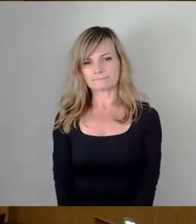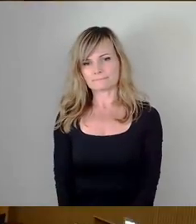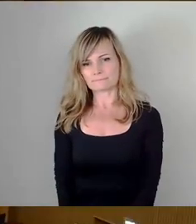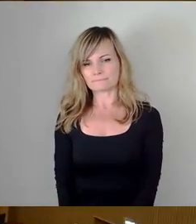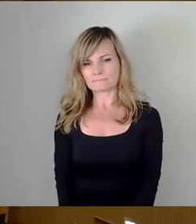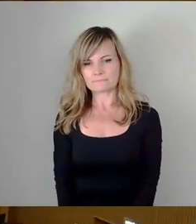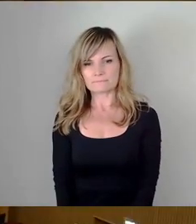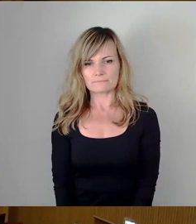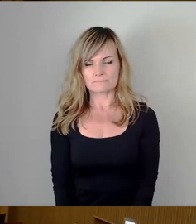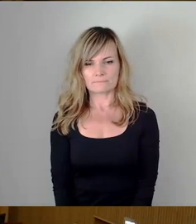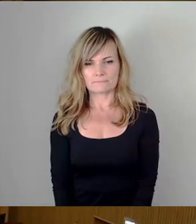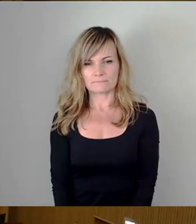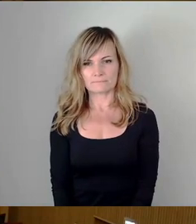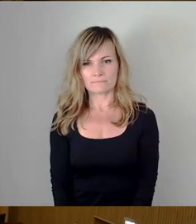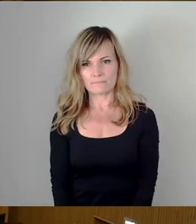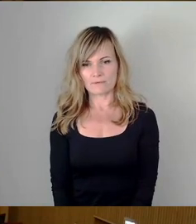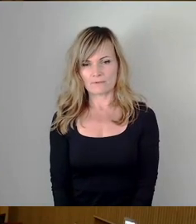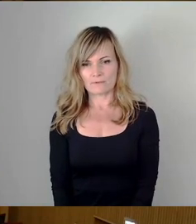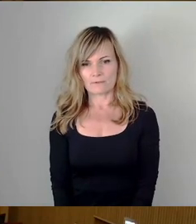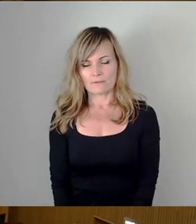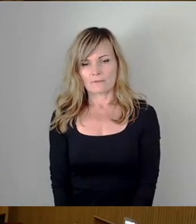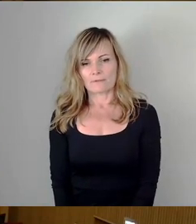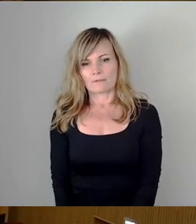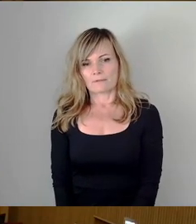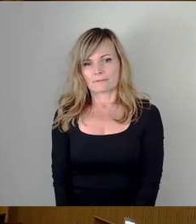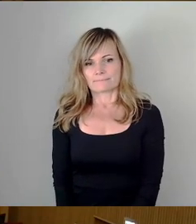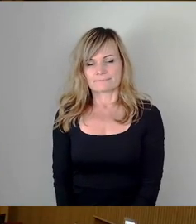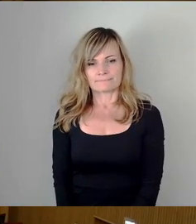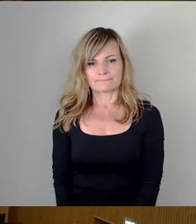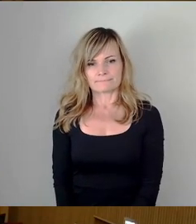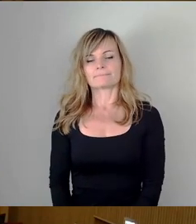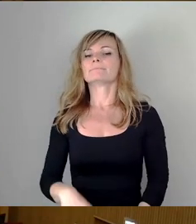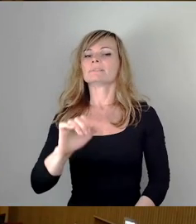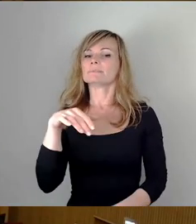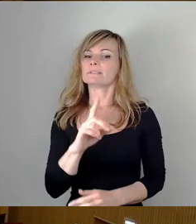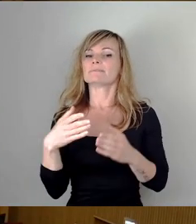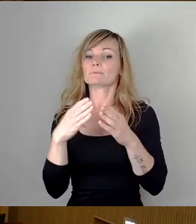Okay, dann SPD-Fraktion das Wort gewünscht. Herr Eignenbühner.